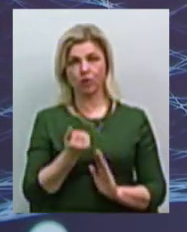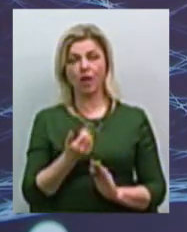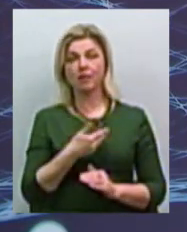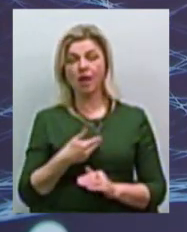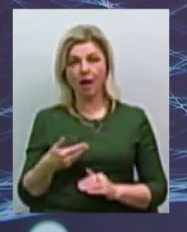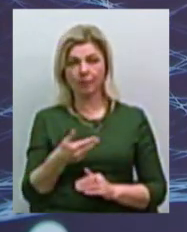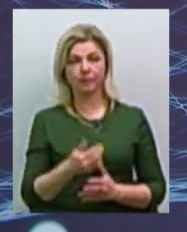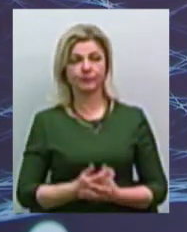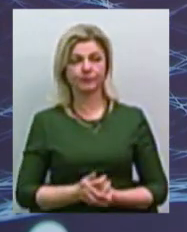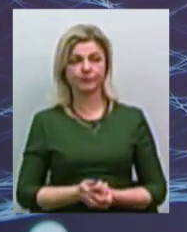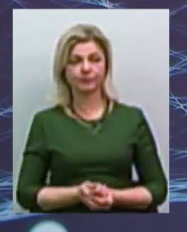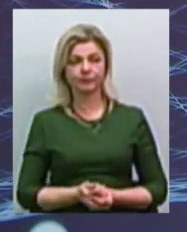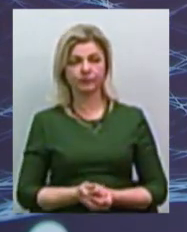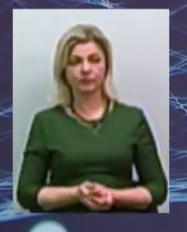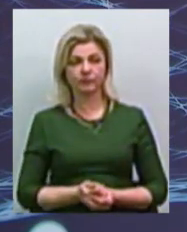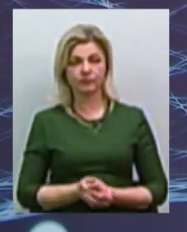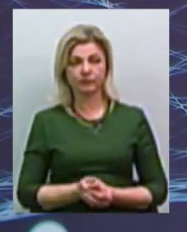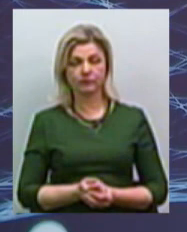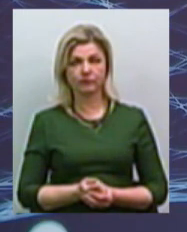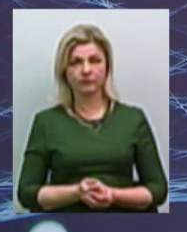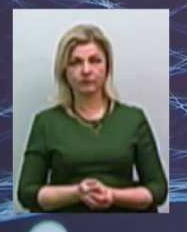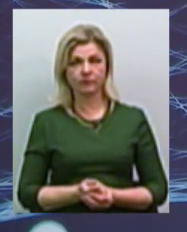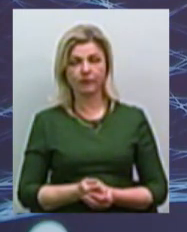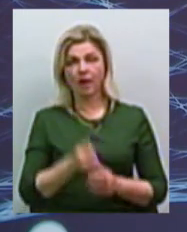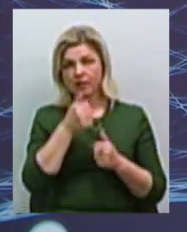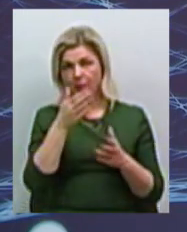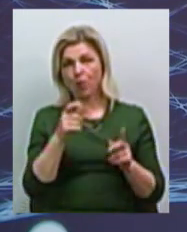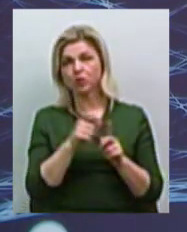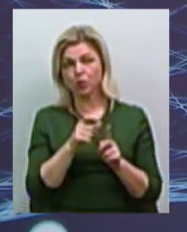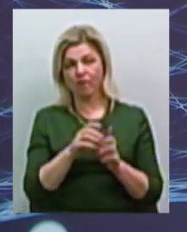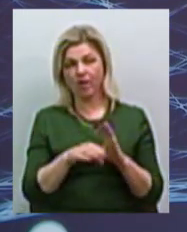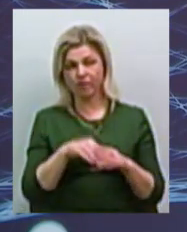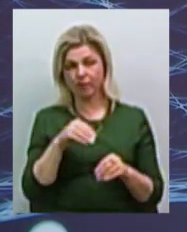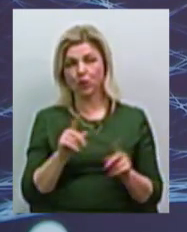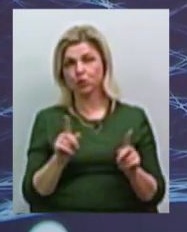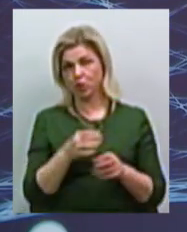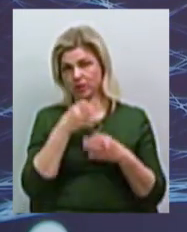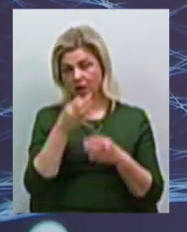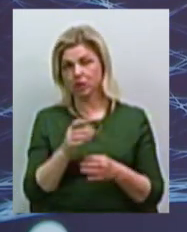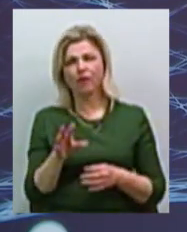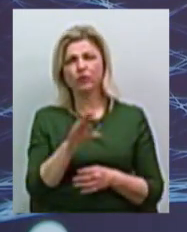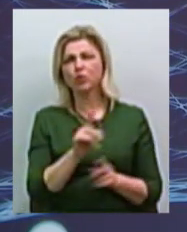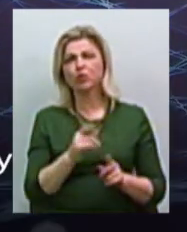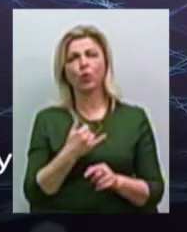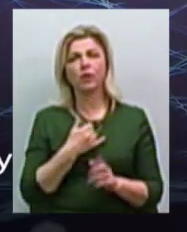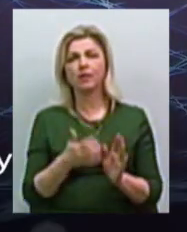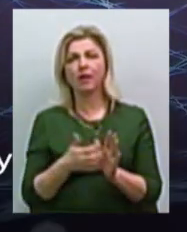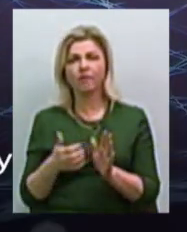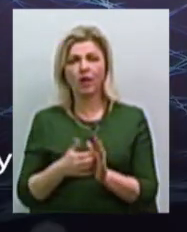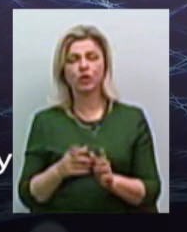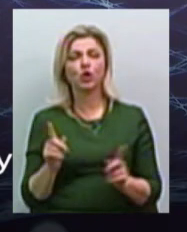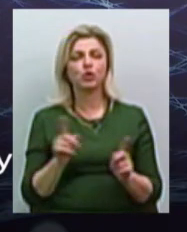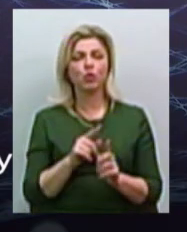Нам, не можу слов подібрати, що-то сказати. Все, що у нас не хватає, що-то у нас просто